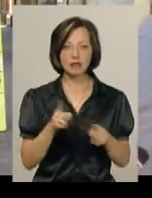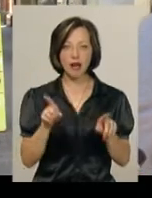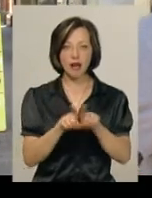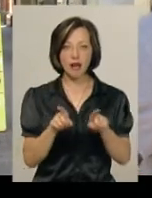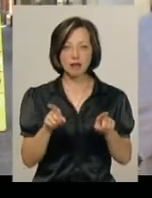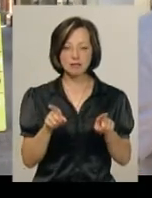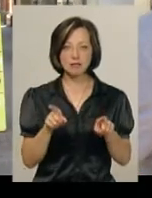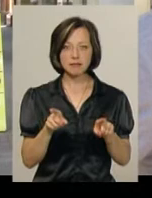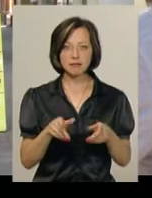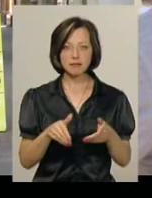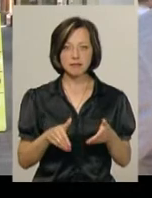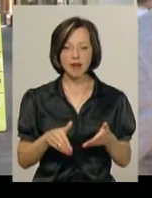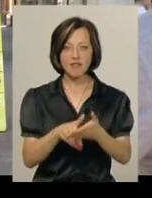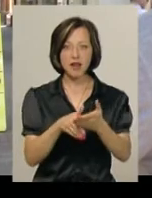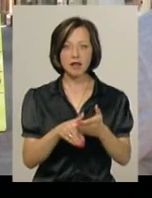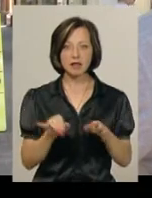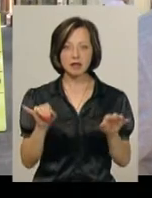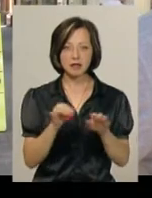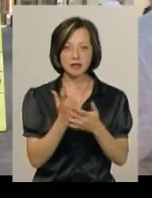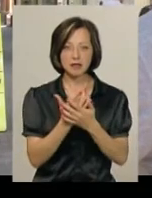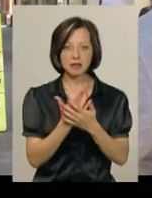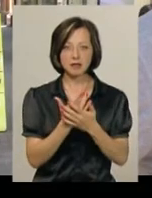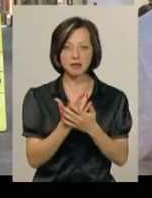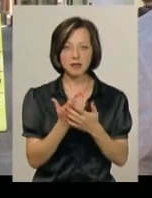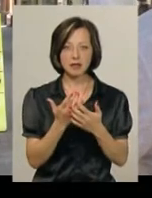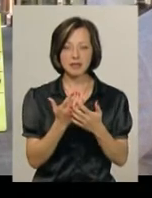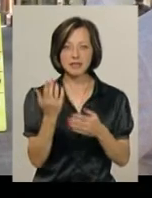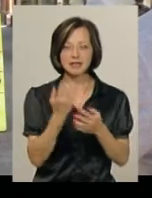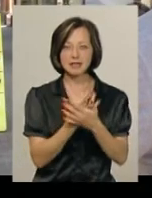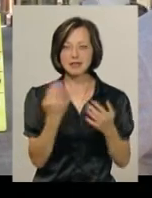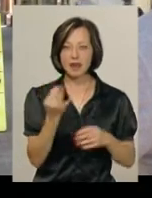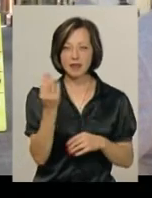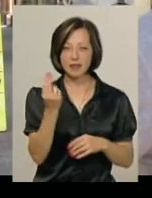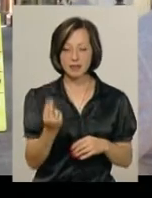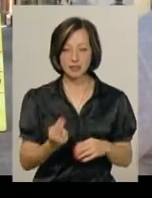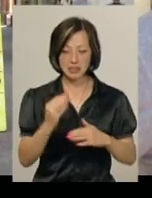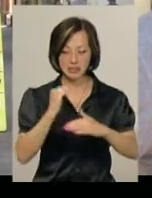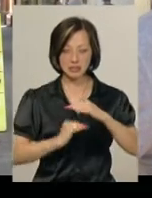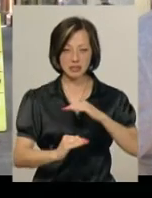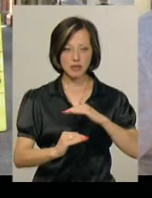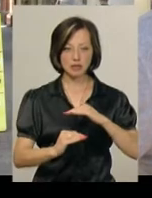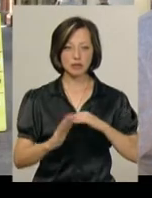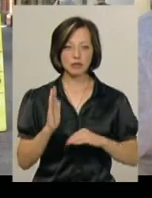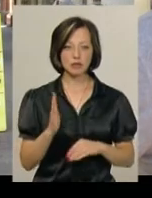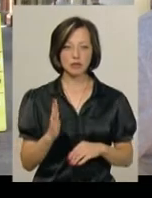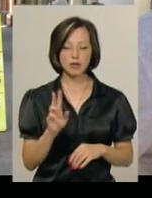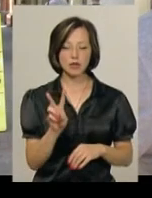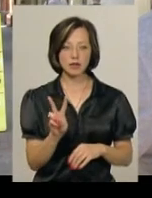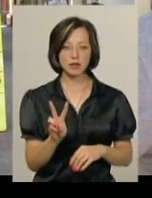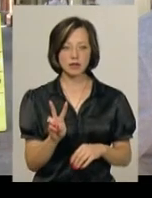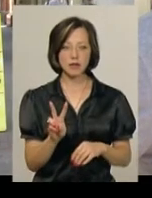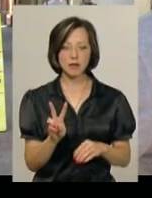І буде в монохромній гамі з цікавими відтінками. Знизу будуть дві малі